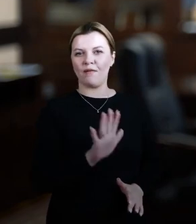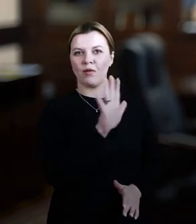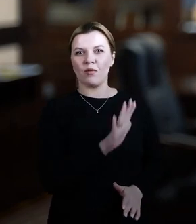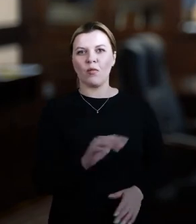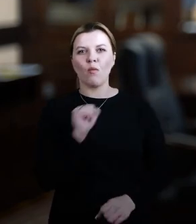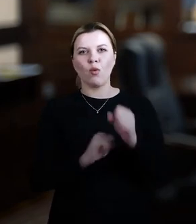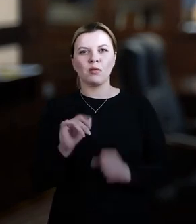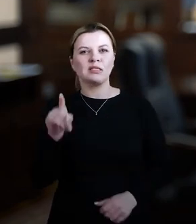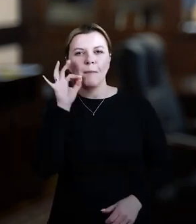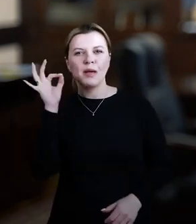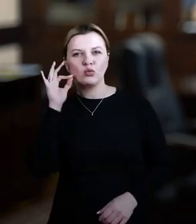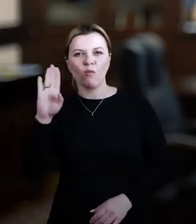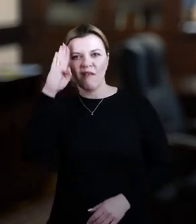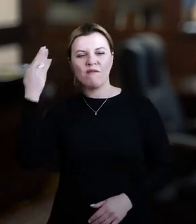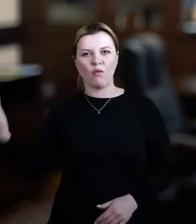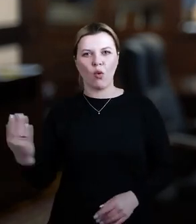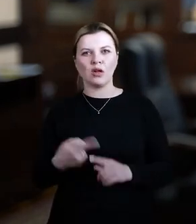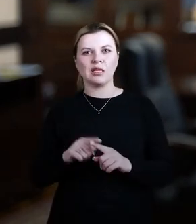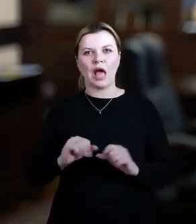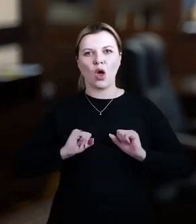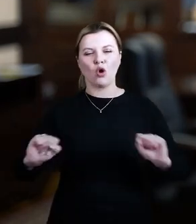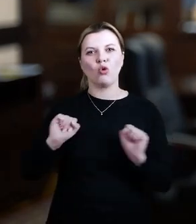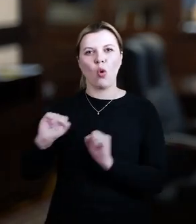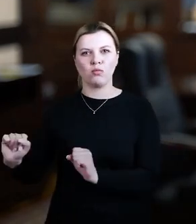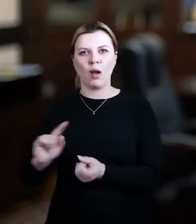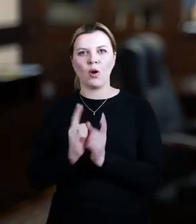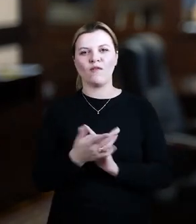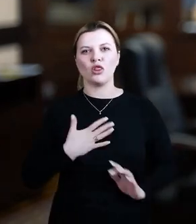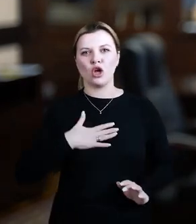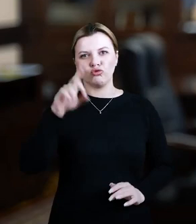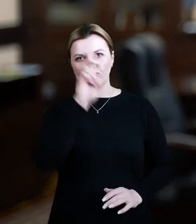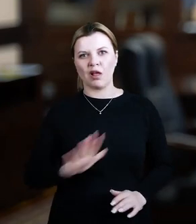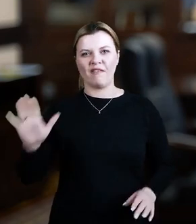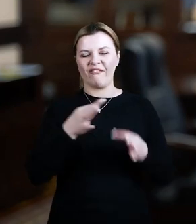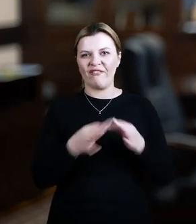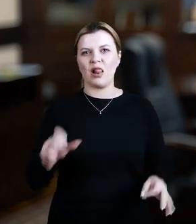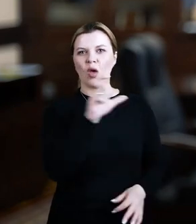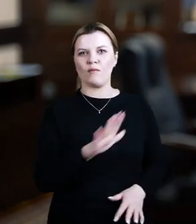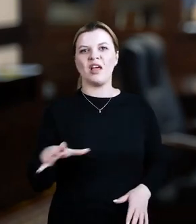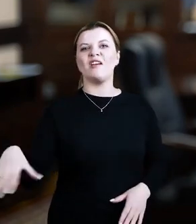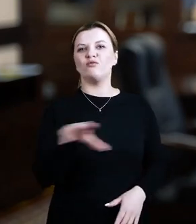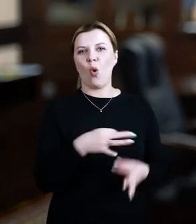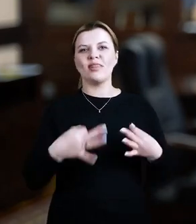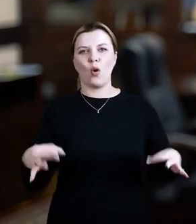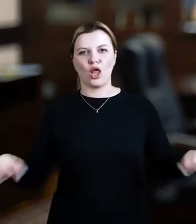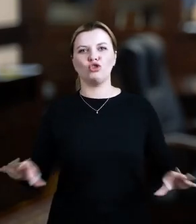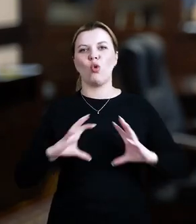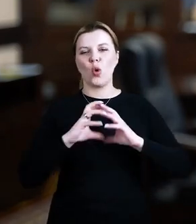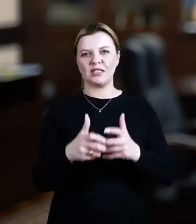підступним ворогом Цей героїчний опір перетворив нашу країну на форпост вільної Європи та усього демократичного світу